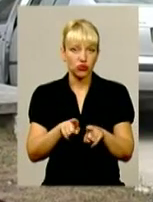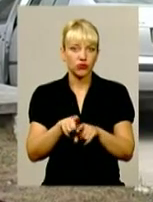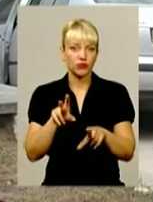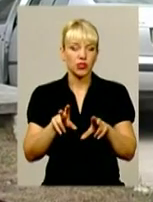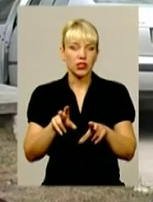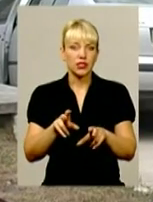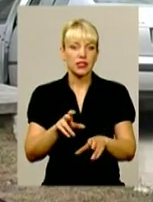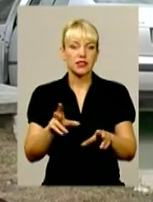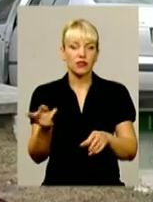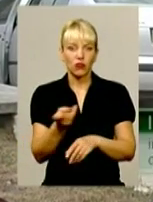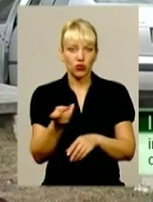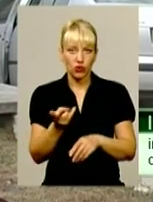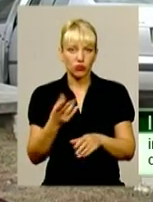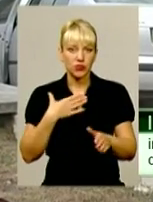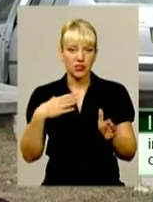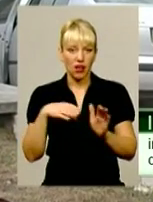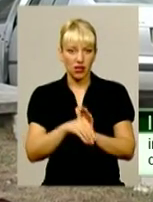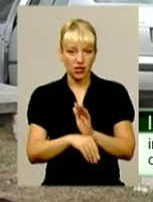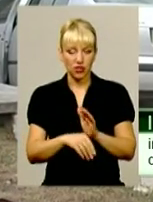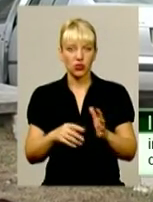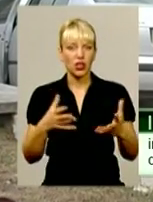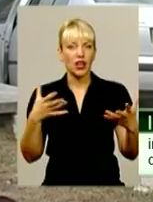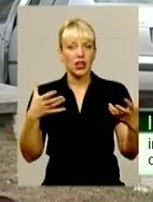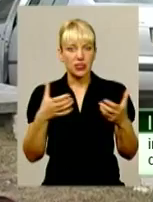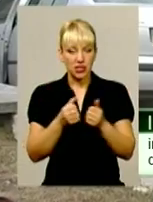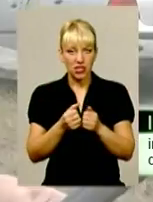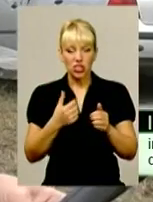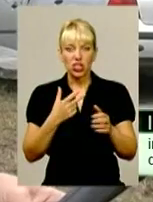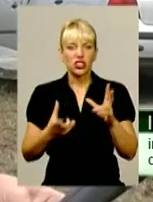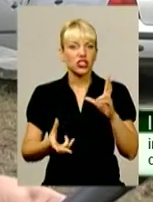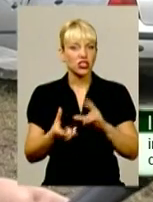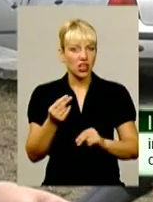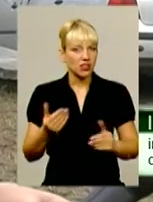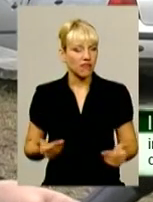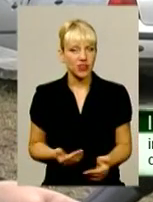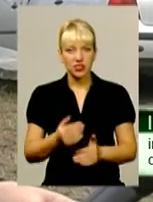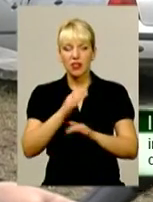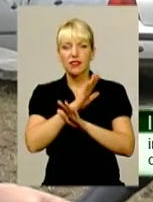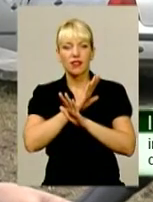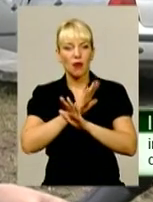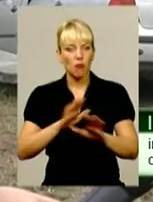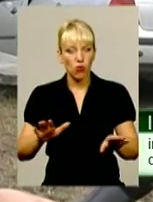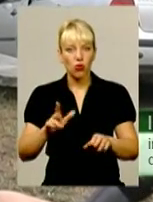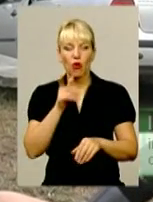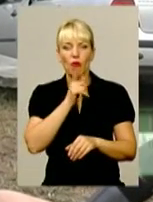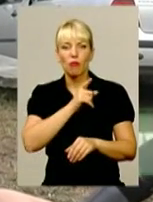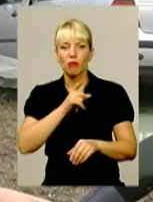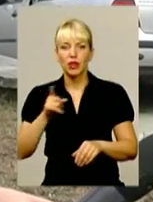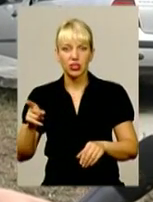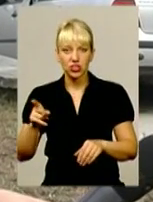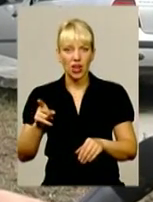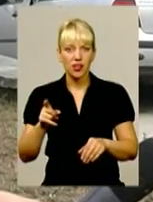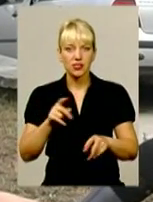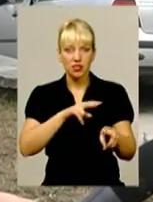життя внаслідок прямого лобового зіткнення у даних учасників подій не було. Під час огляду місця події гальмівного шляху